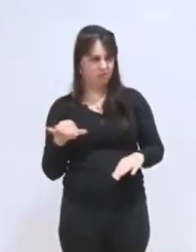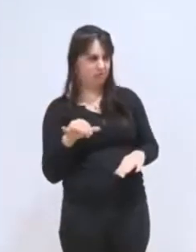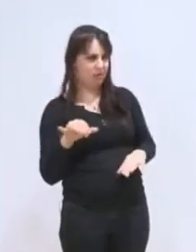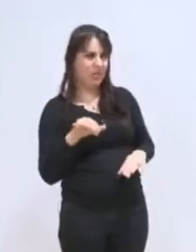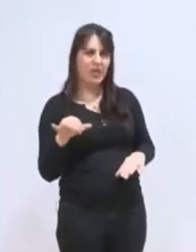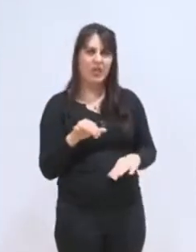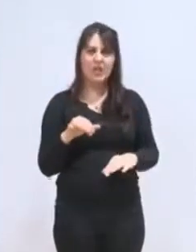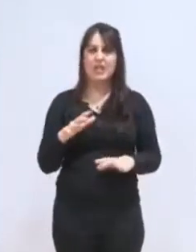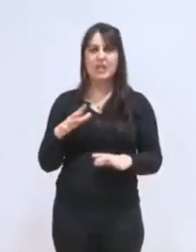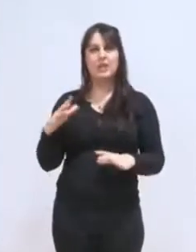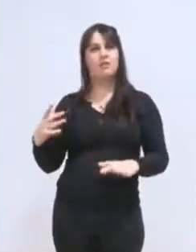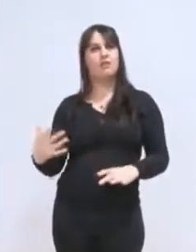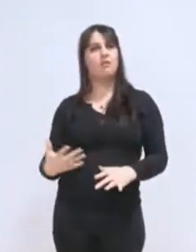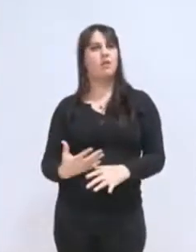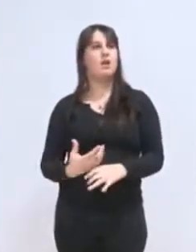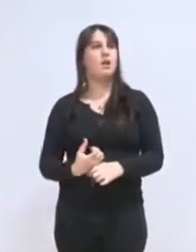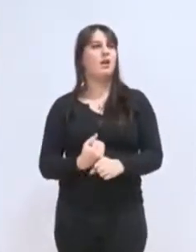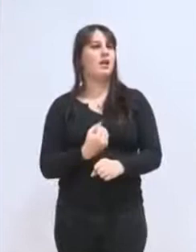emporter